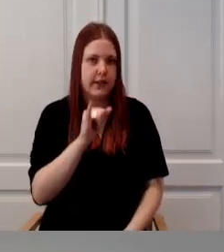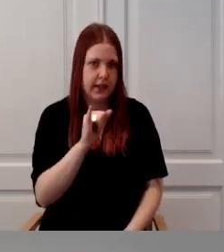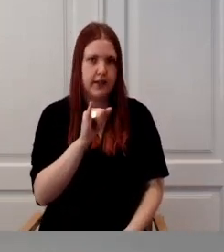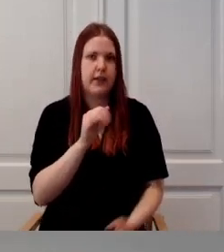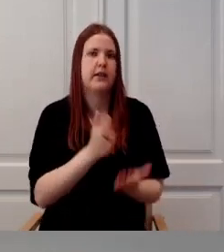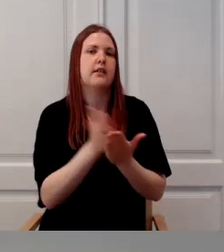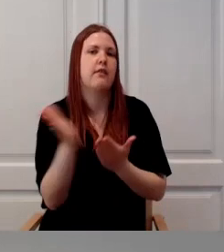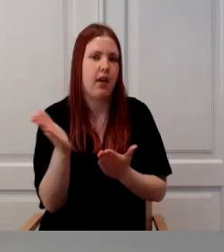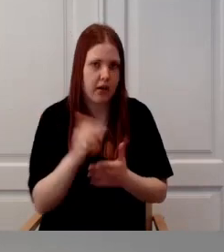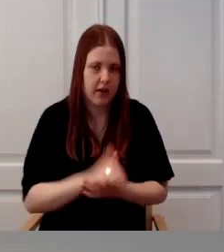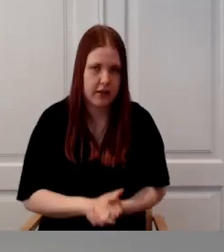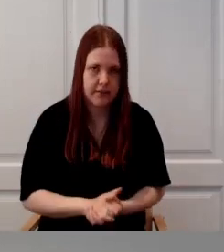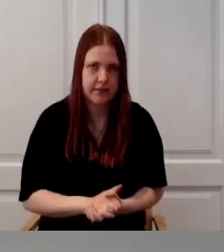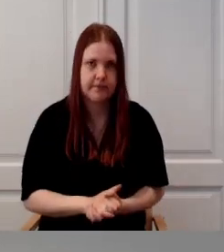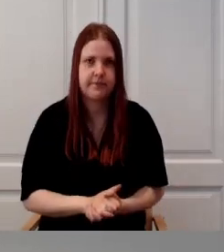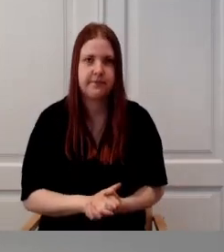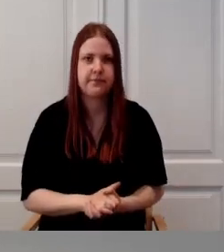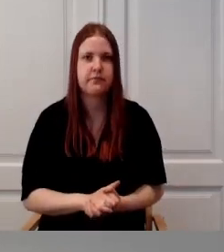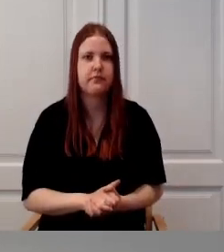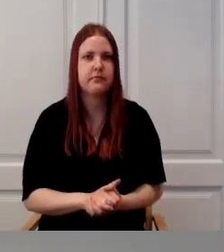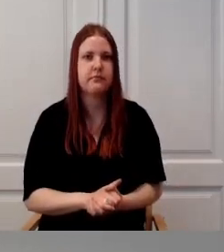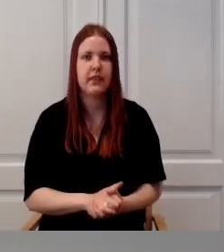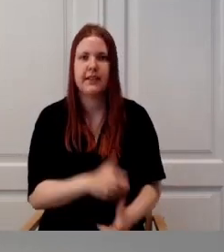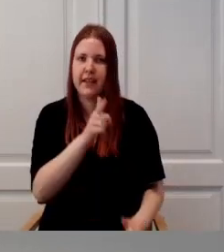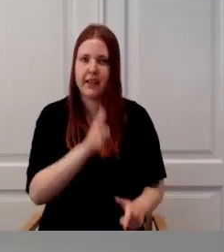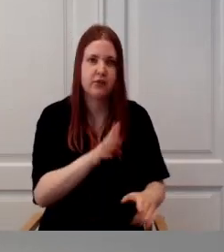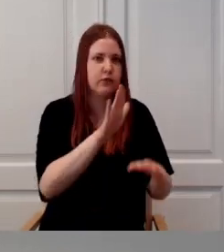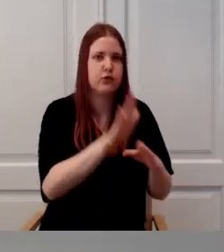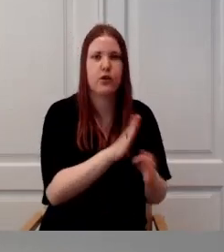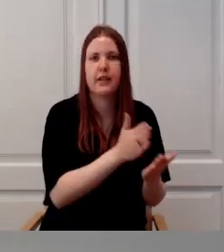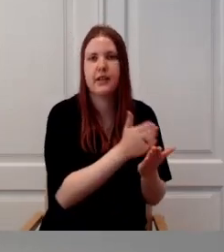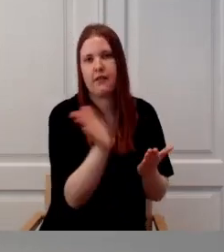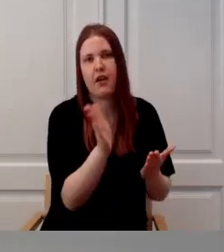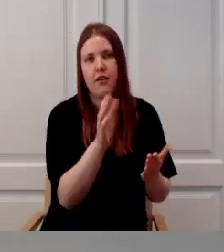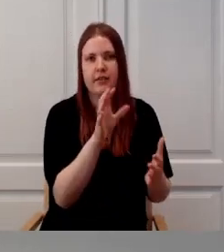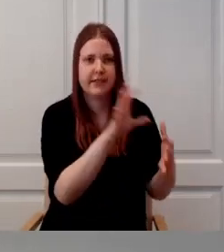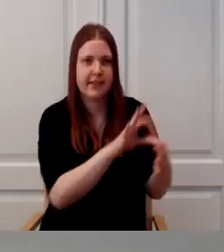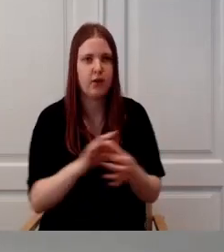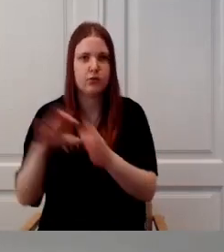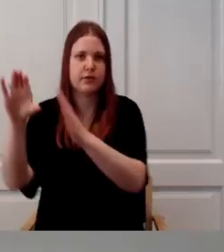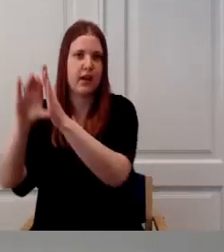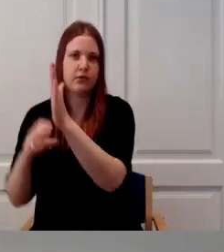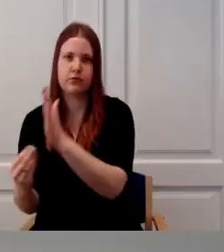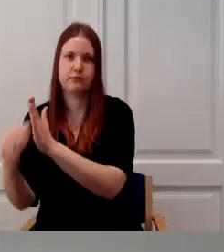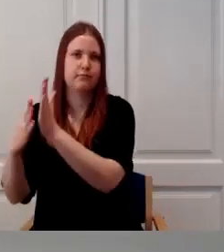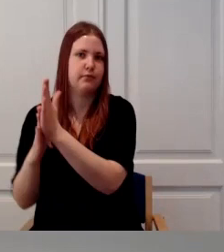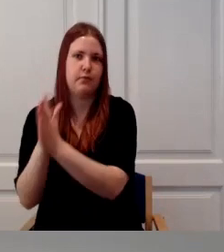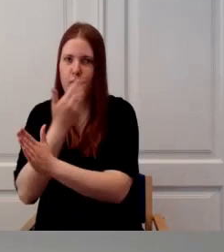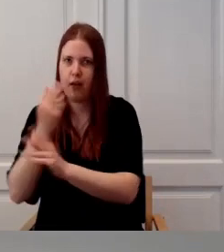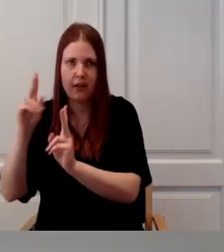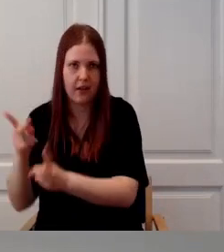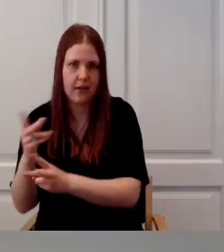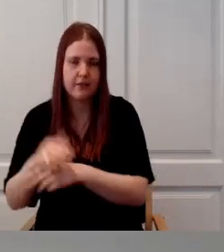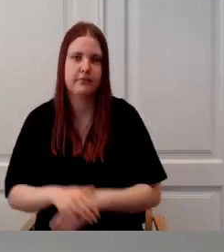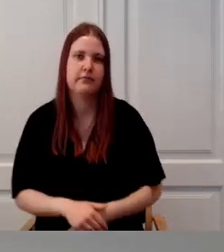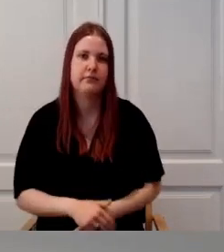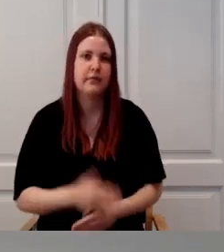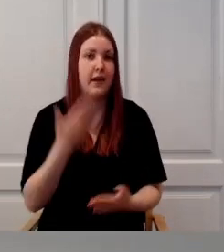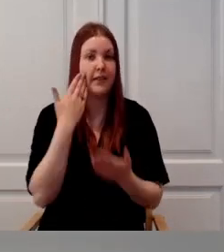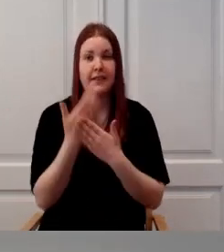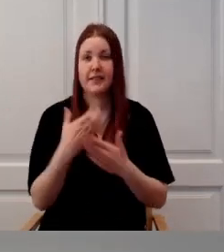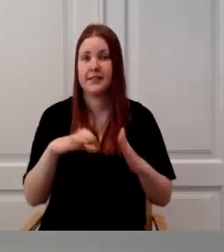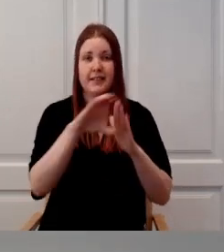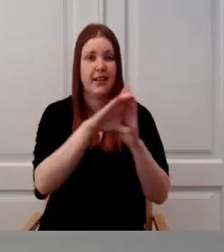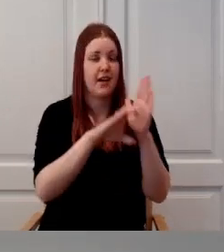liike funksiooni kõrvale kalle, mille ka tegelikult vasted õigusaktis ei ole. Näiteks ei ole ühes kõigusaktis kirjad, mis